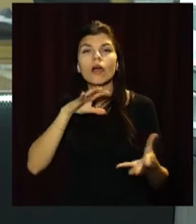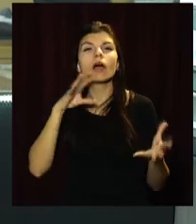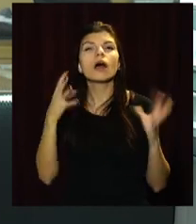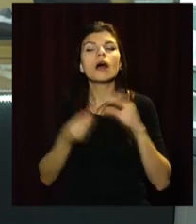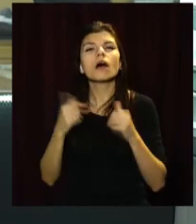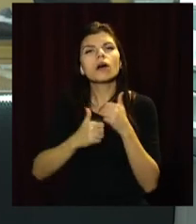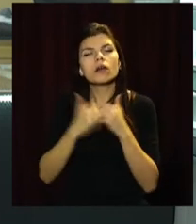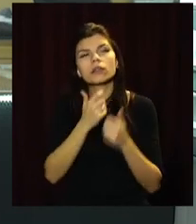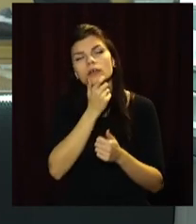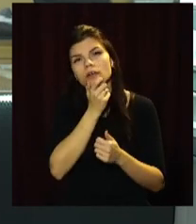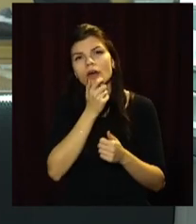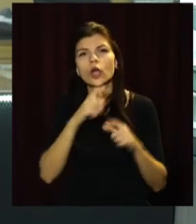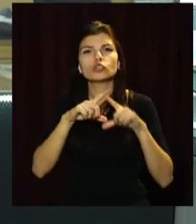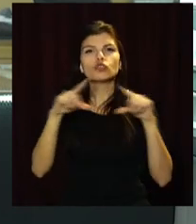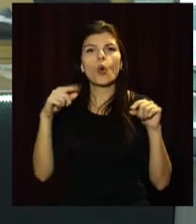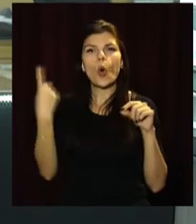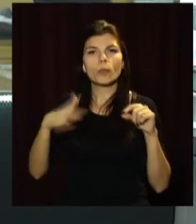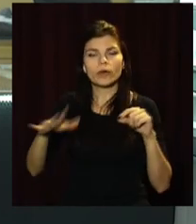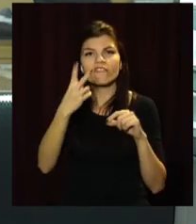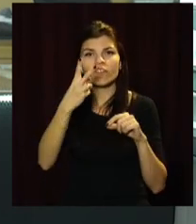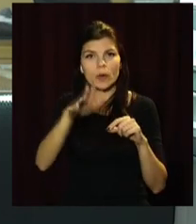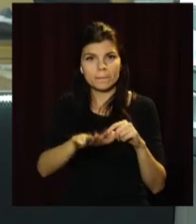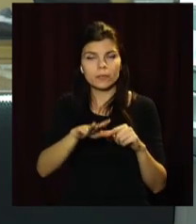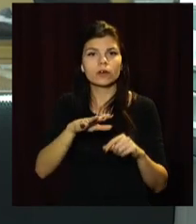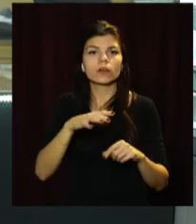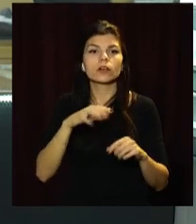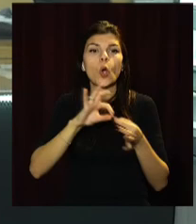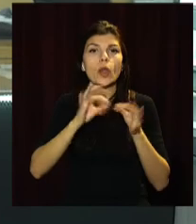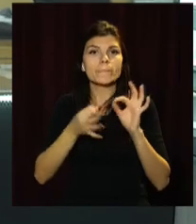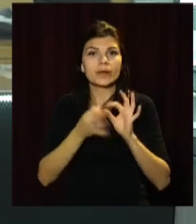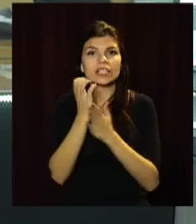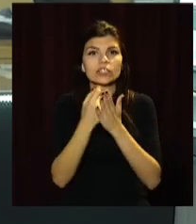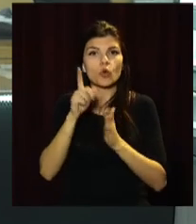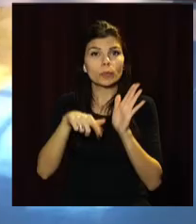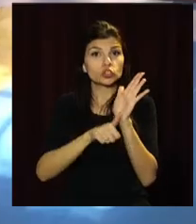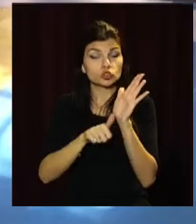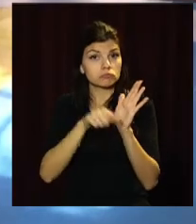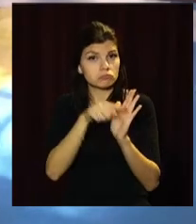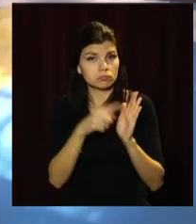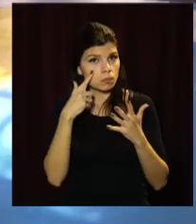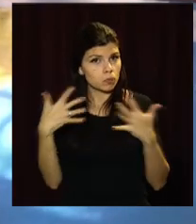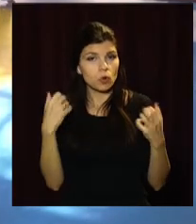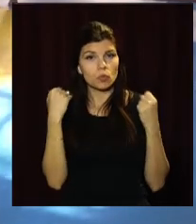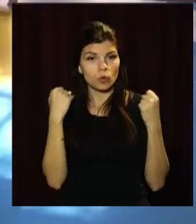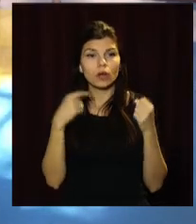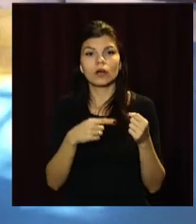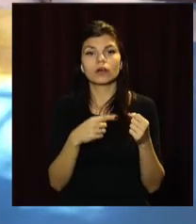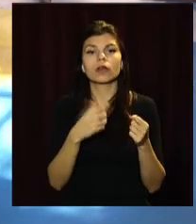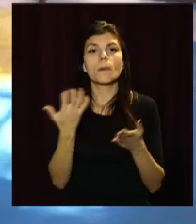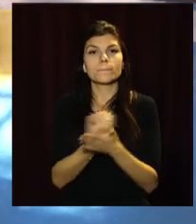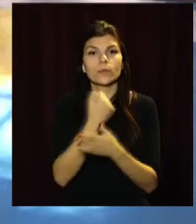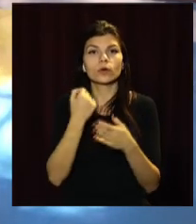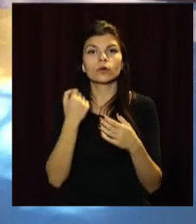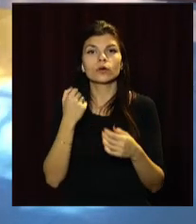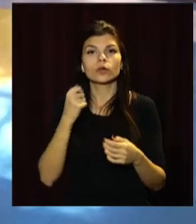змагань серед спортивних шкіл області друге місце посіла ДЮСШ Олімпійського резерву номер 6. Серед спортклубів перемогу удержав клуб